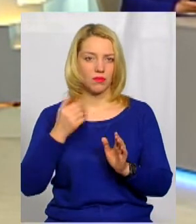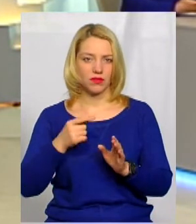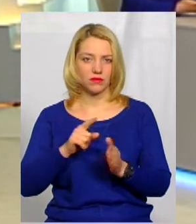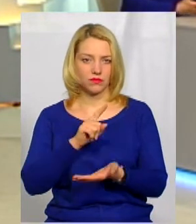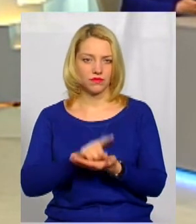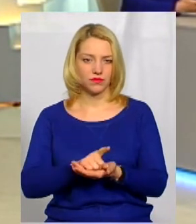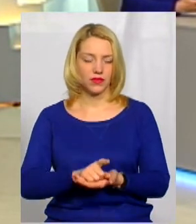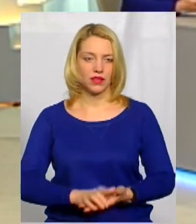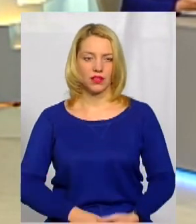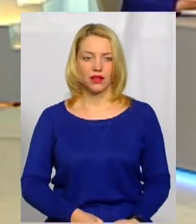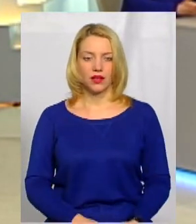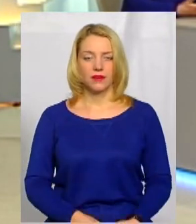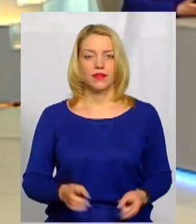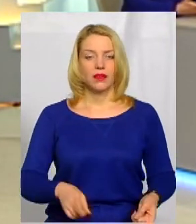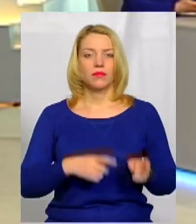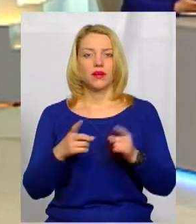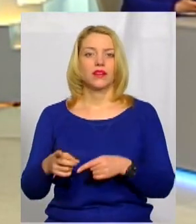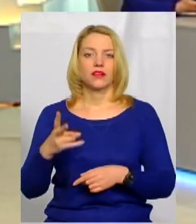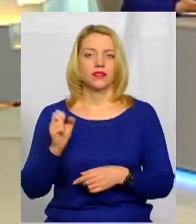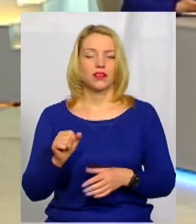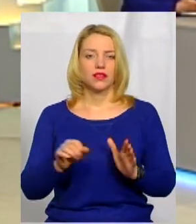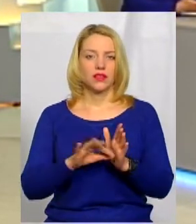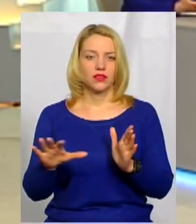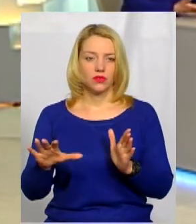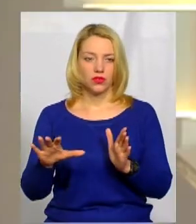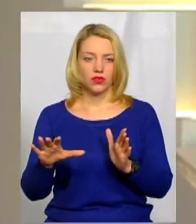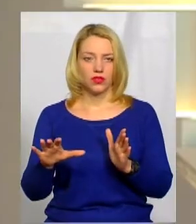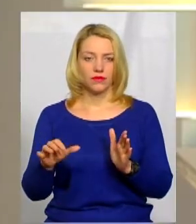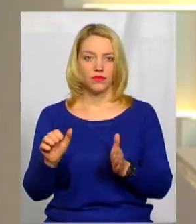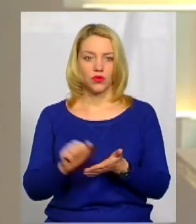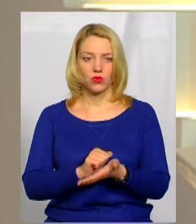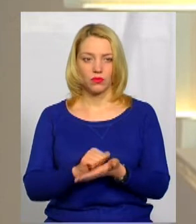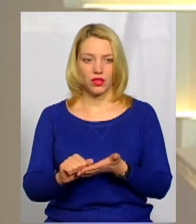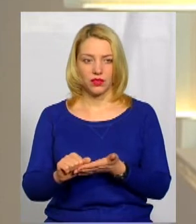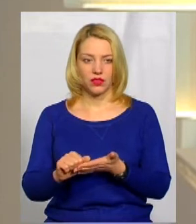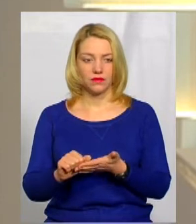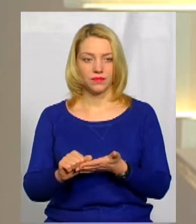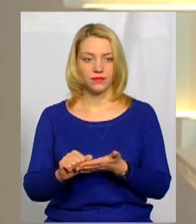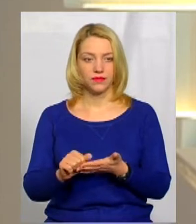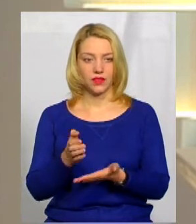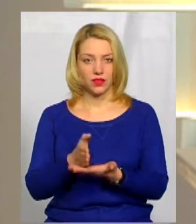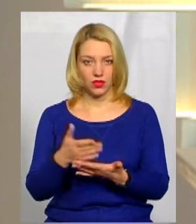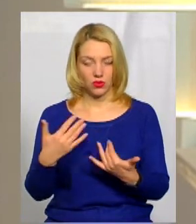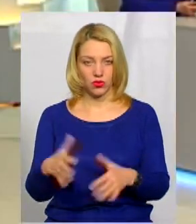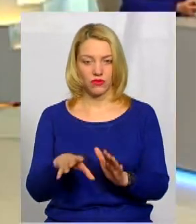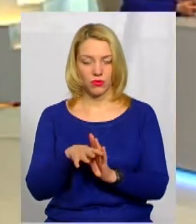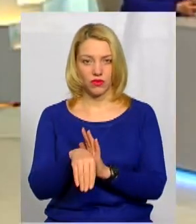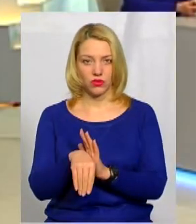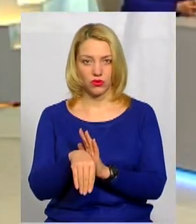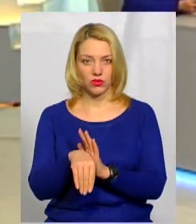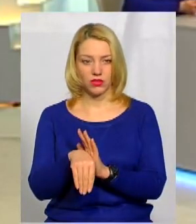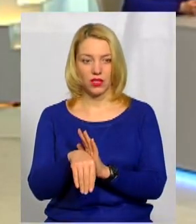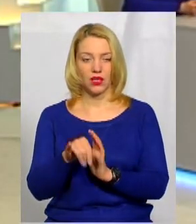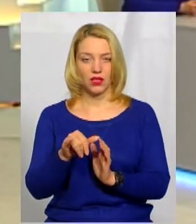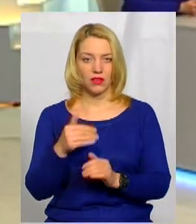Перехід на електронні документи є вже, запроваджується